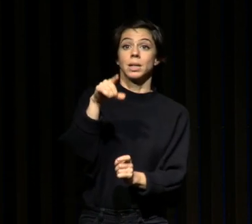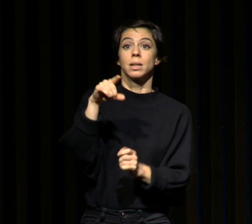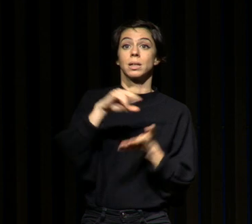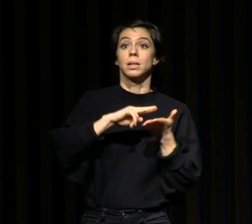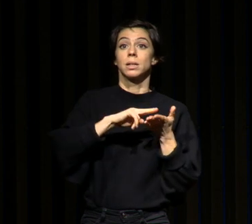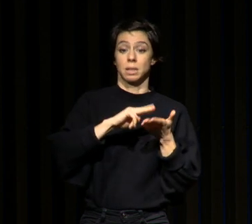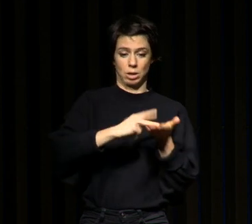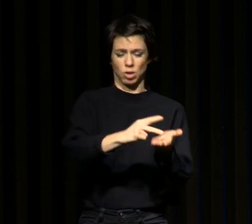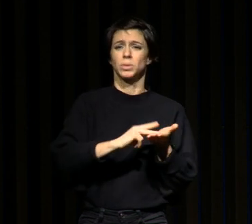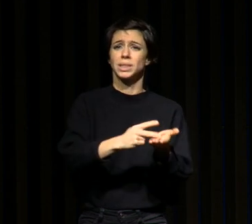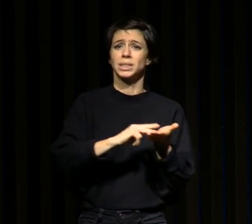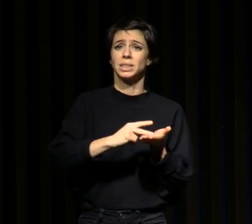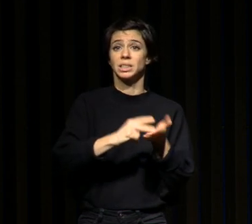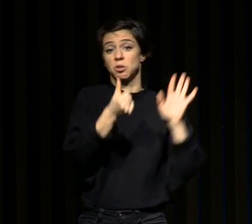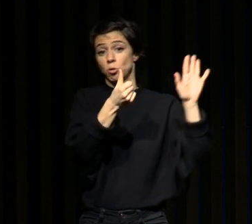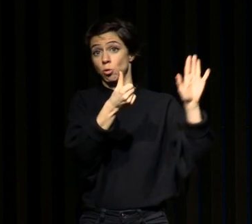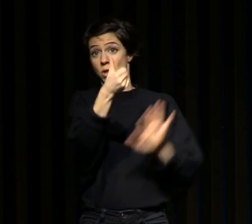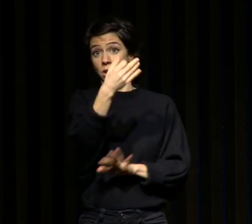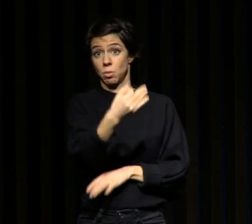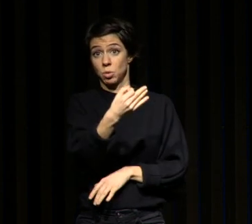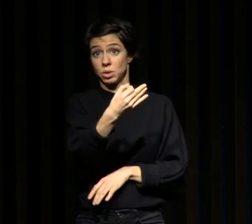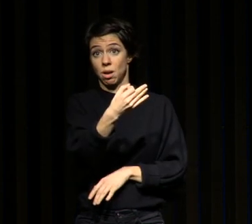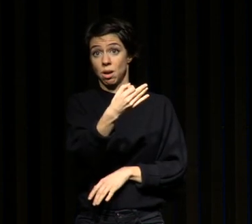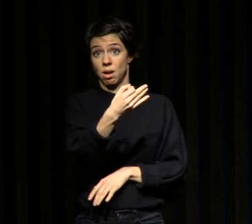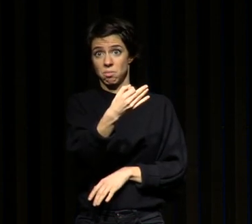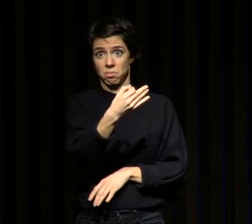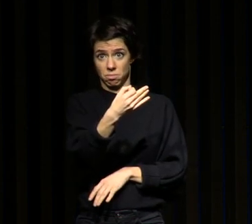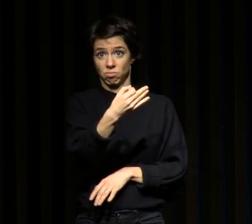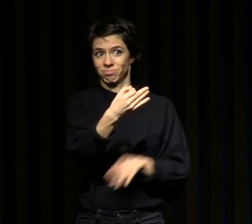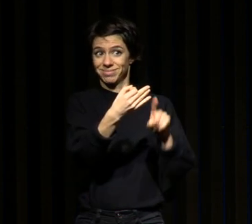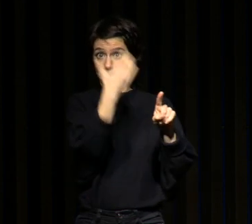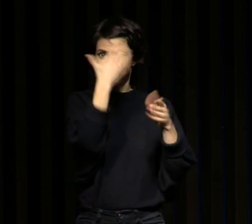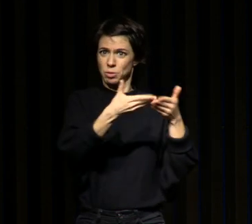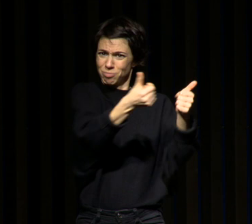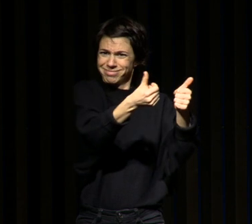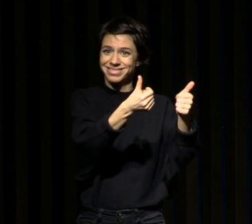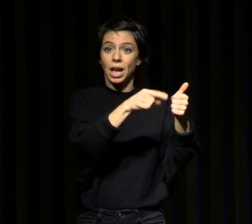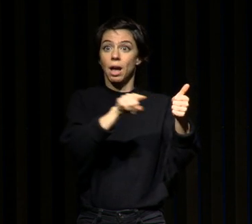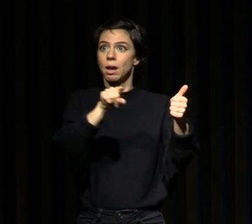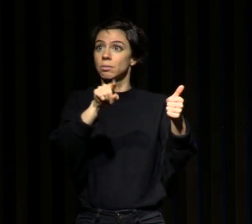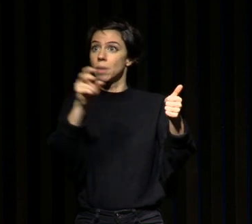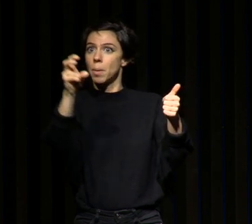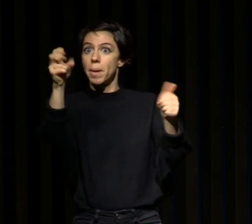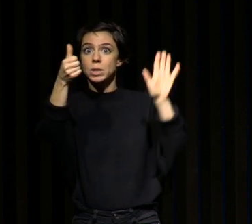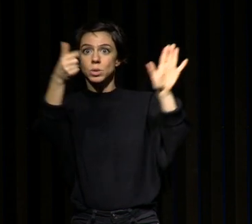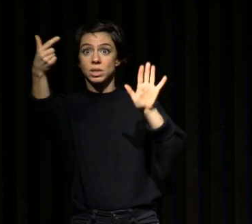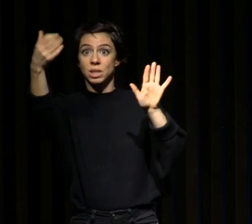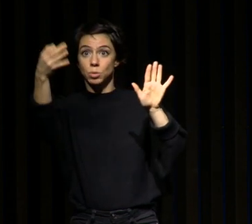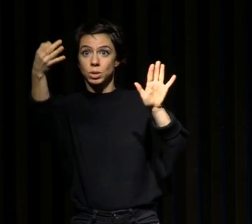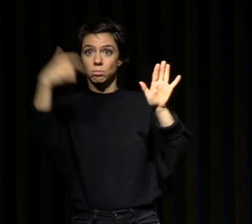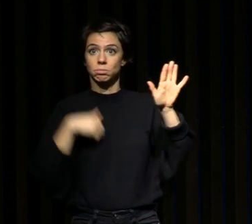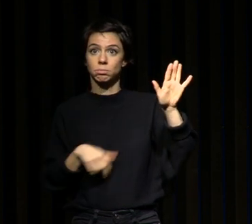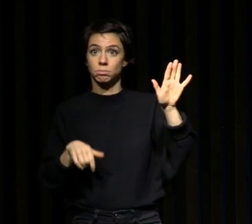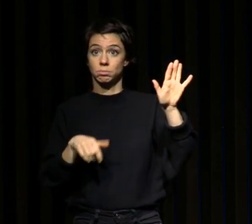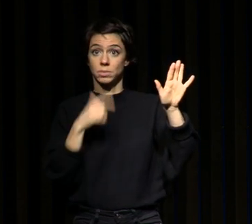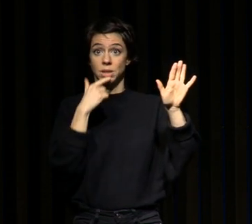% voire 61% et au pire peuvent monter à 67% donc dans